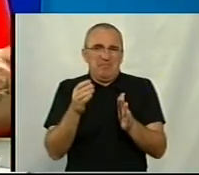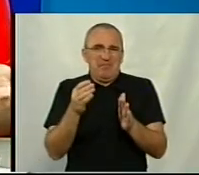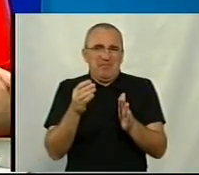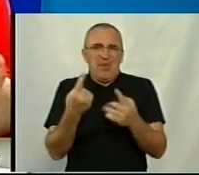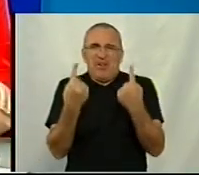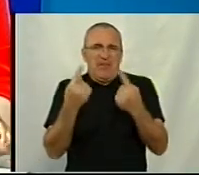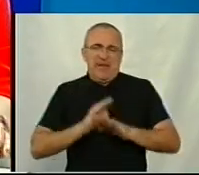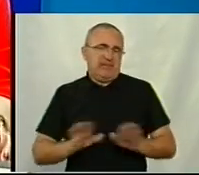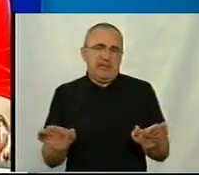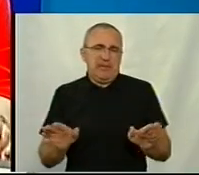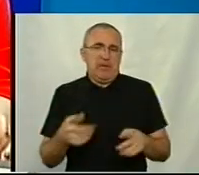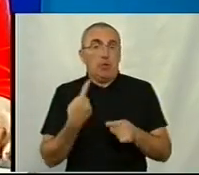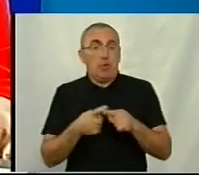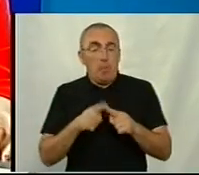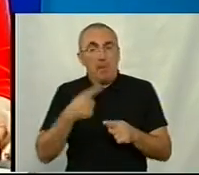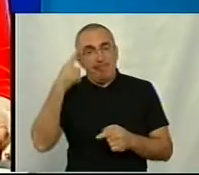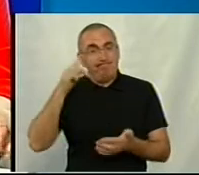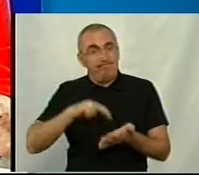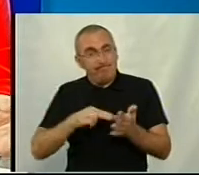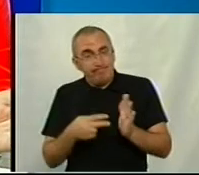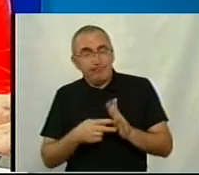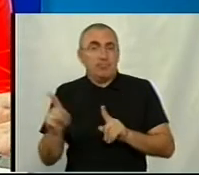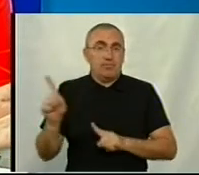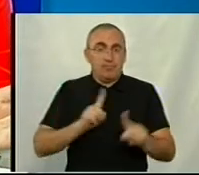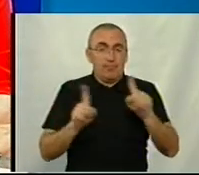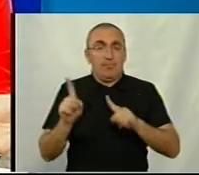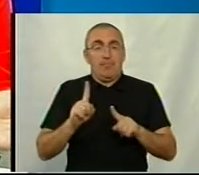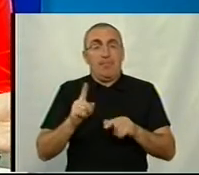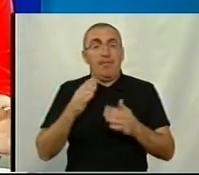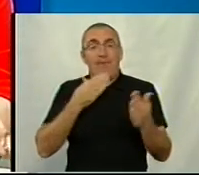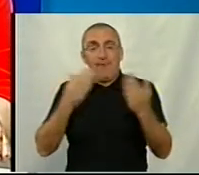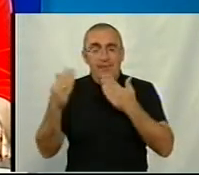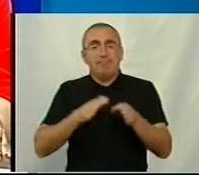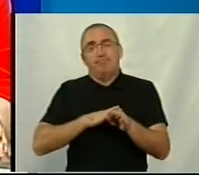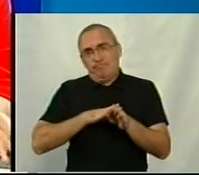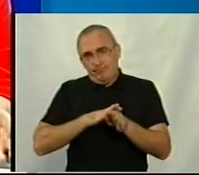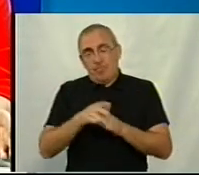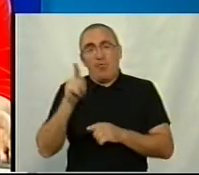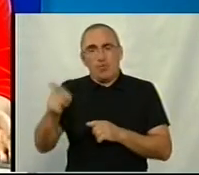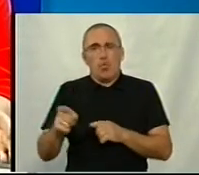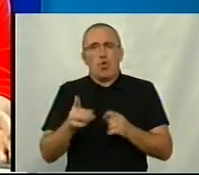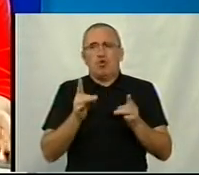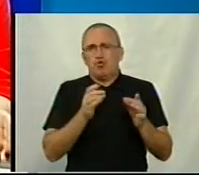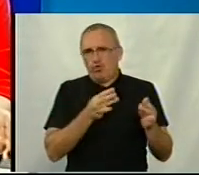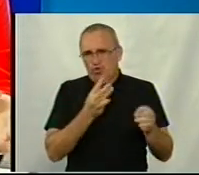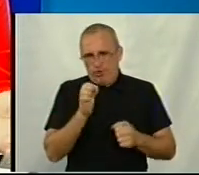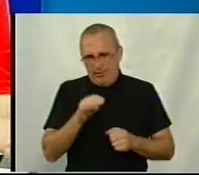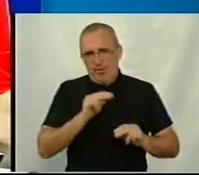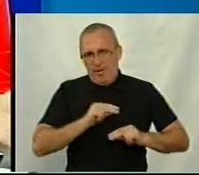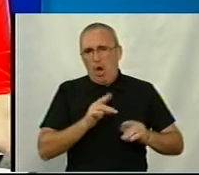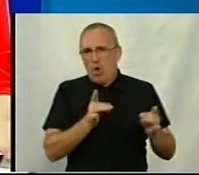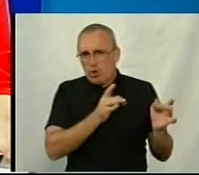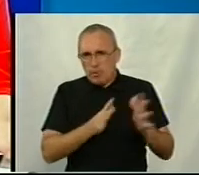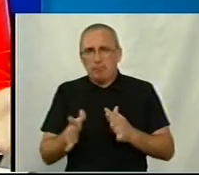І тому ми розраховуємо, що виставка пройде, ще раз наголошую, в тому штатному режимі, наші відвідувачі